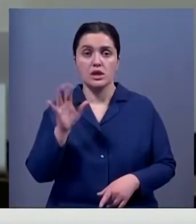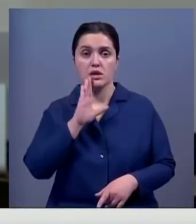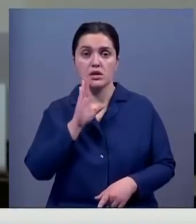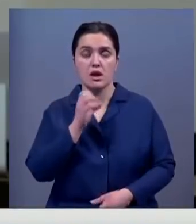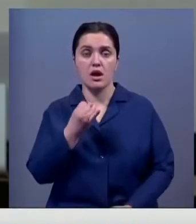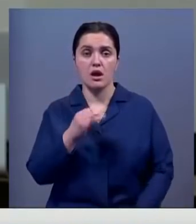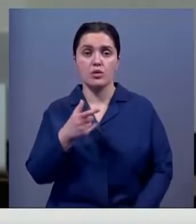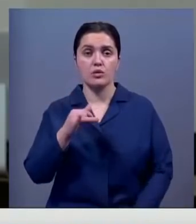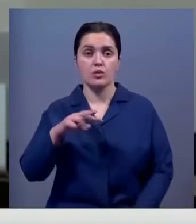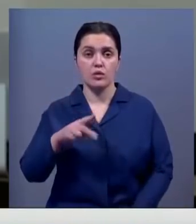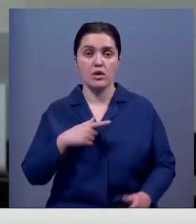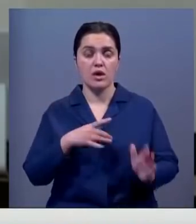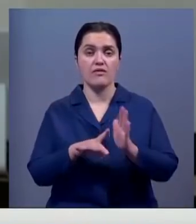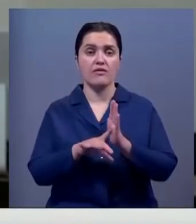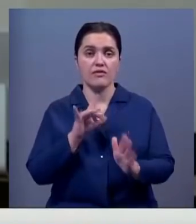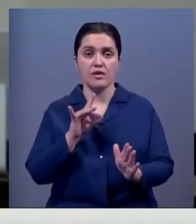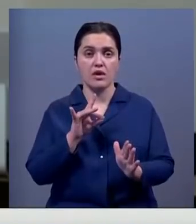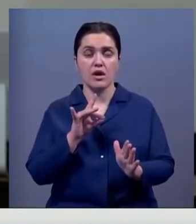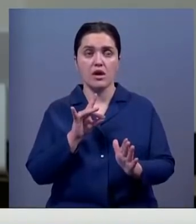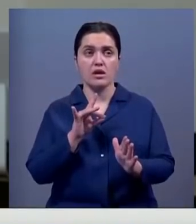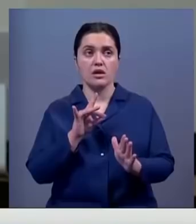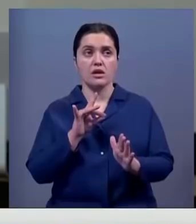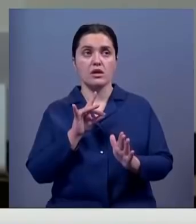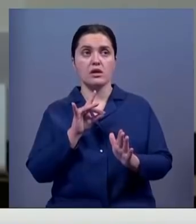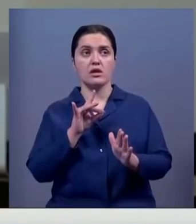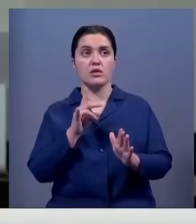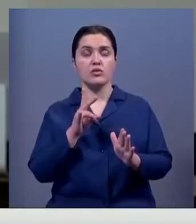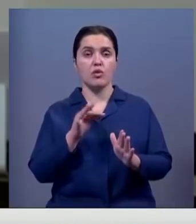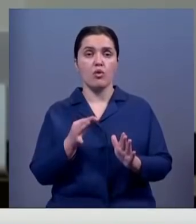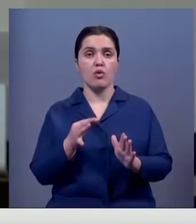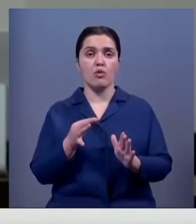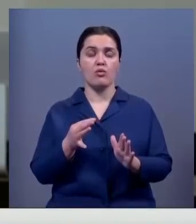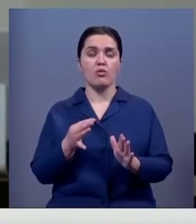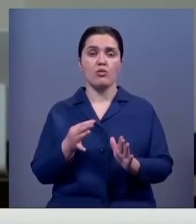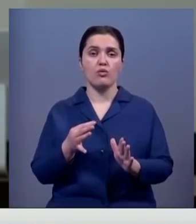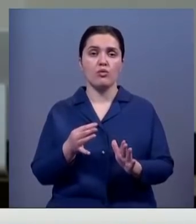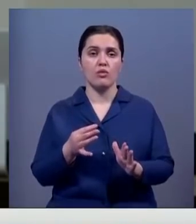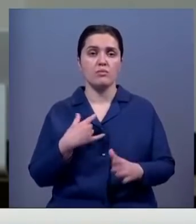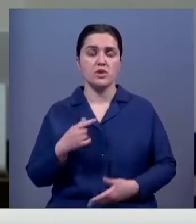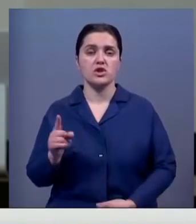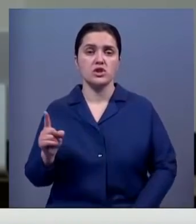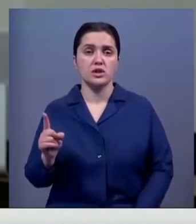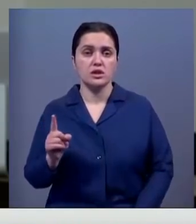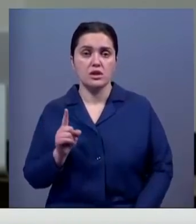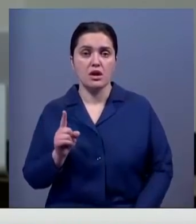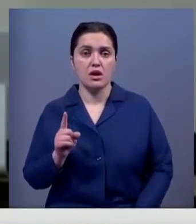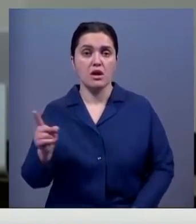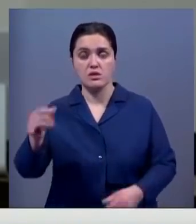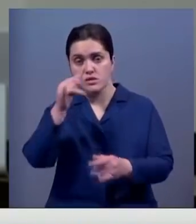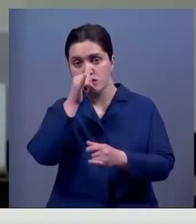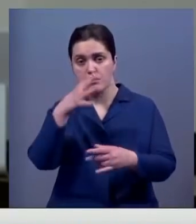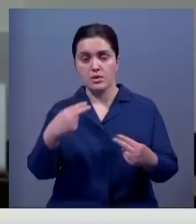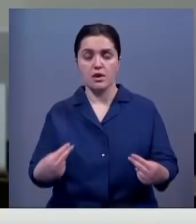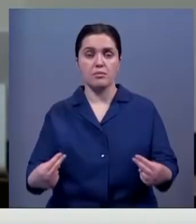Айгур выбрали Казахстан. Но, увы, до последнего мы ждали, но они не могли